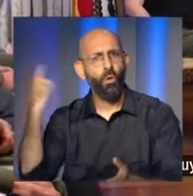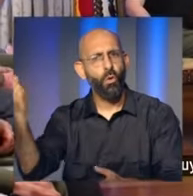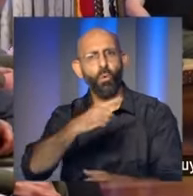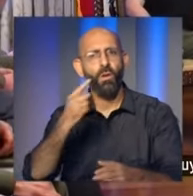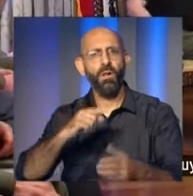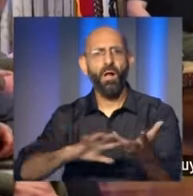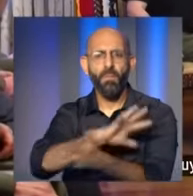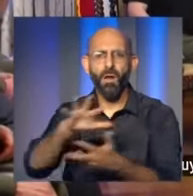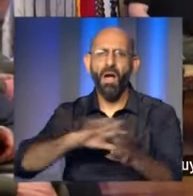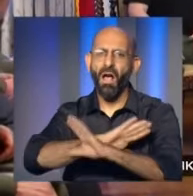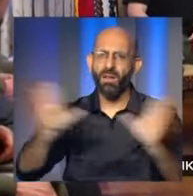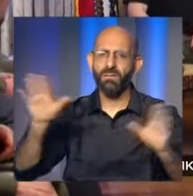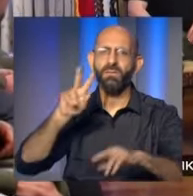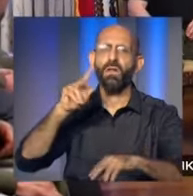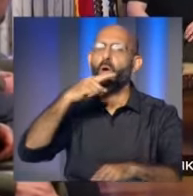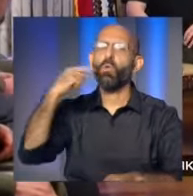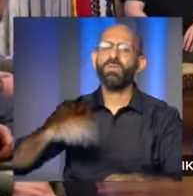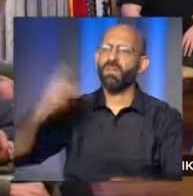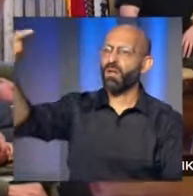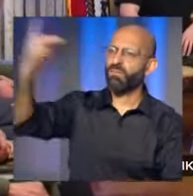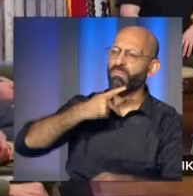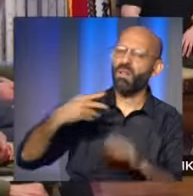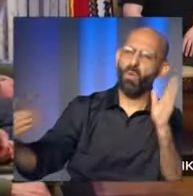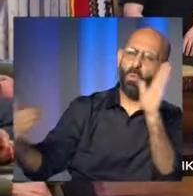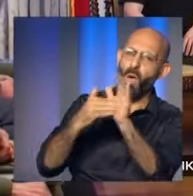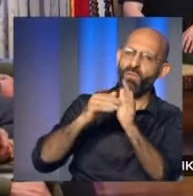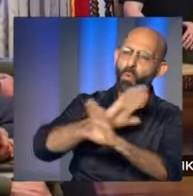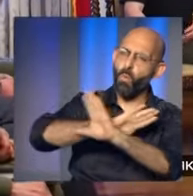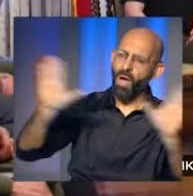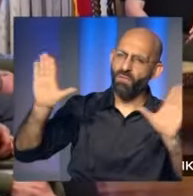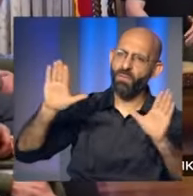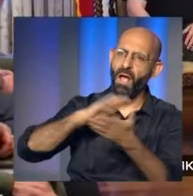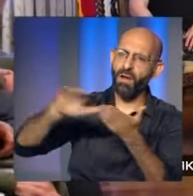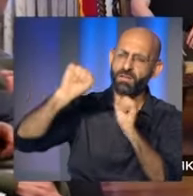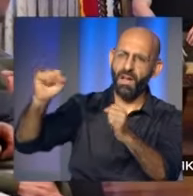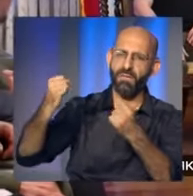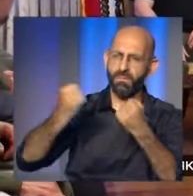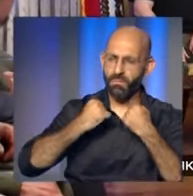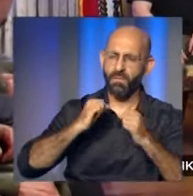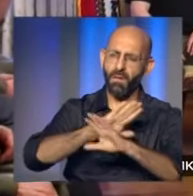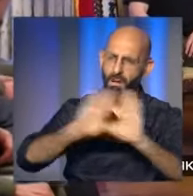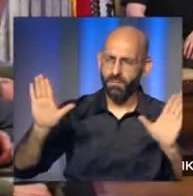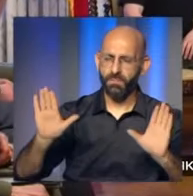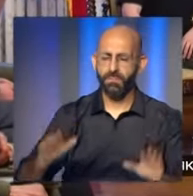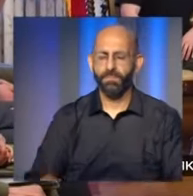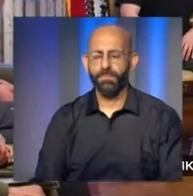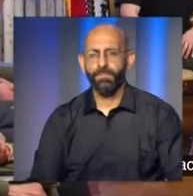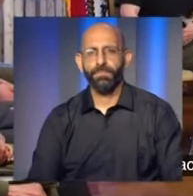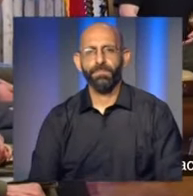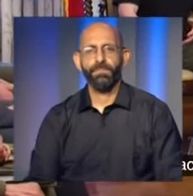على دعم دولي واسع لرؤيتها للشروط الضرورية لإنهاء العملية العسكرية الروسية على